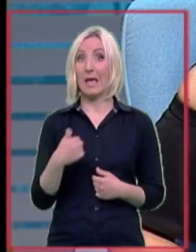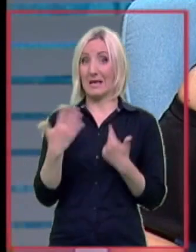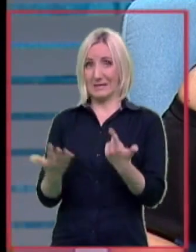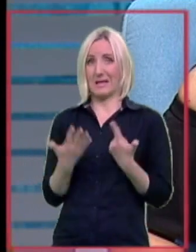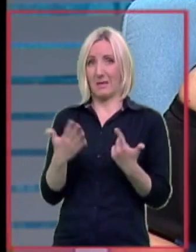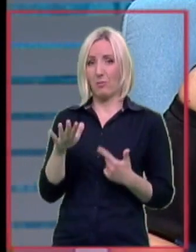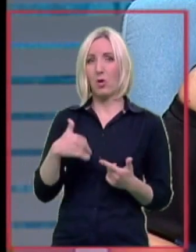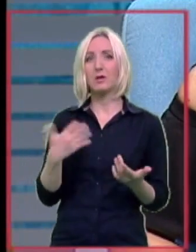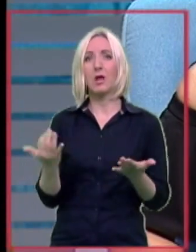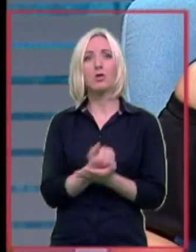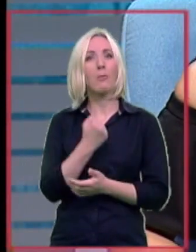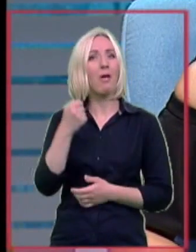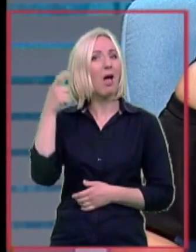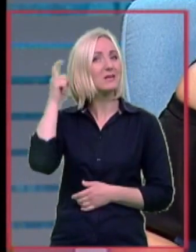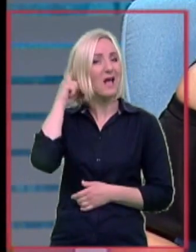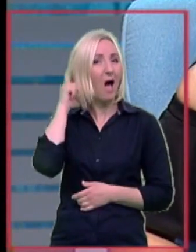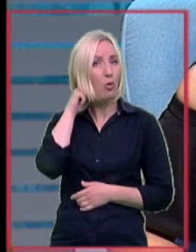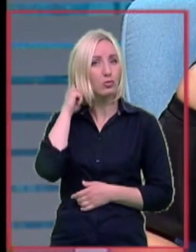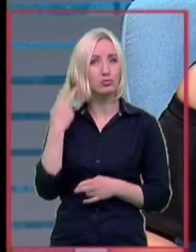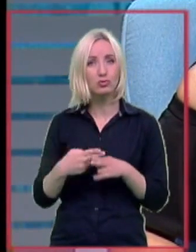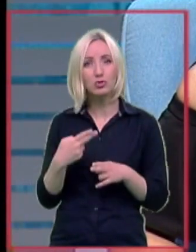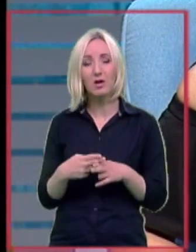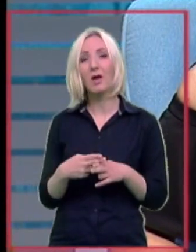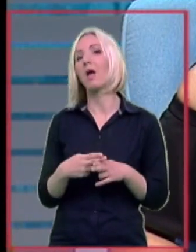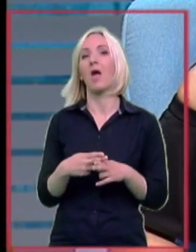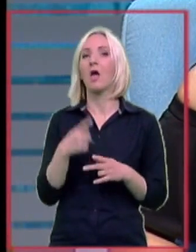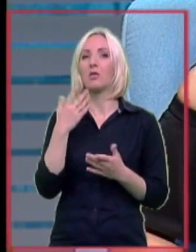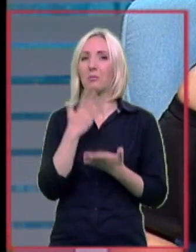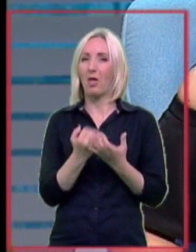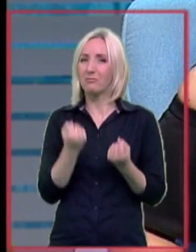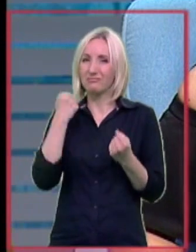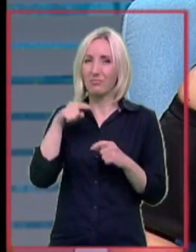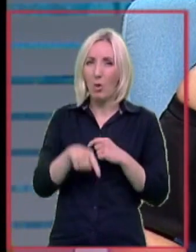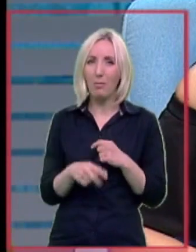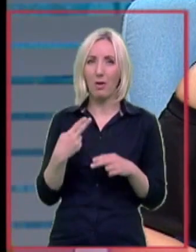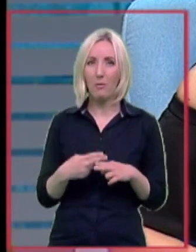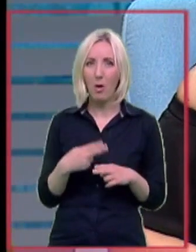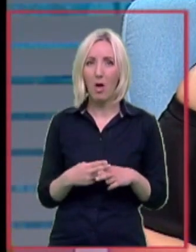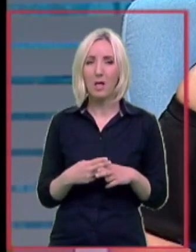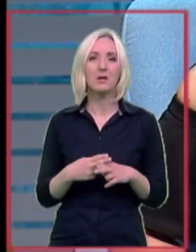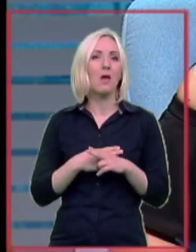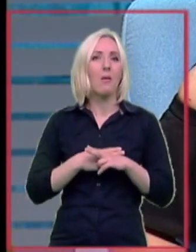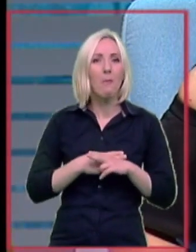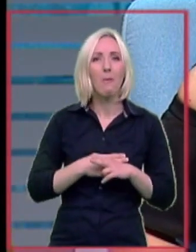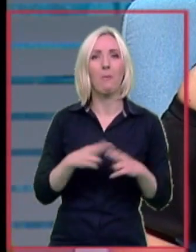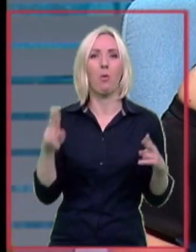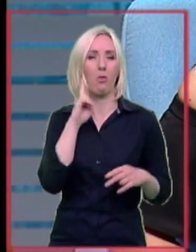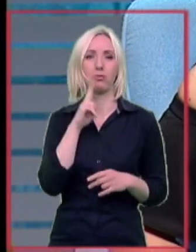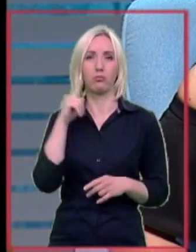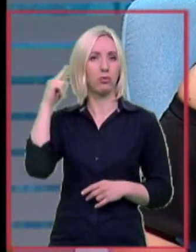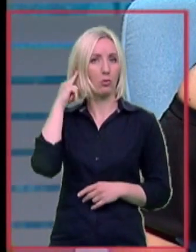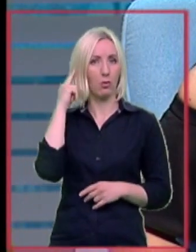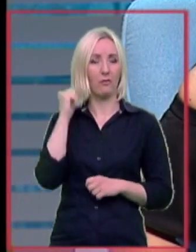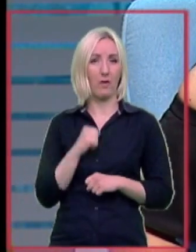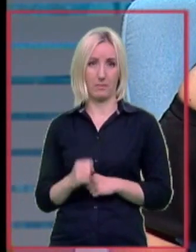godina dobila za uške i to se nešto iskomplikovalo tada i ostala sam potpuno na levo uho